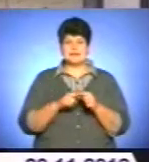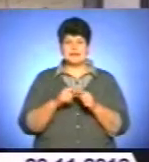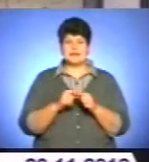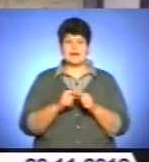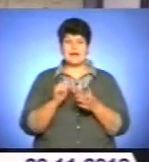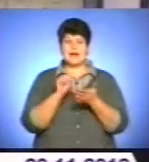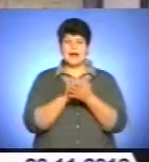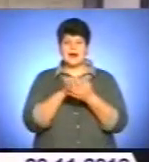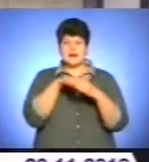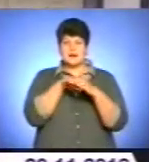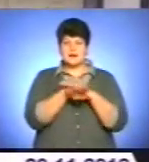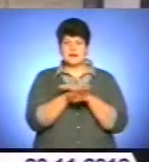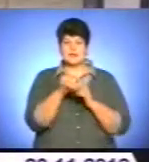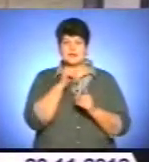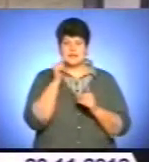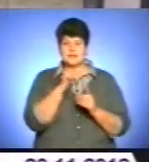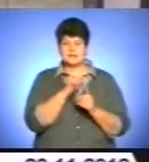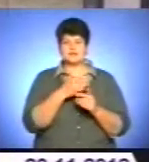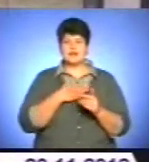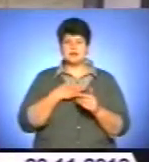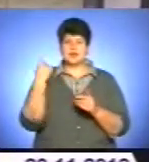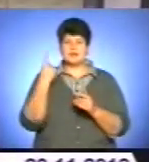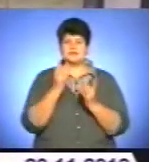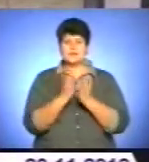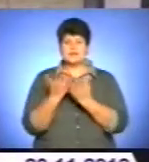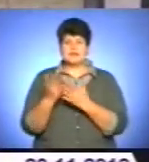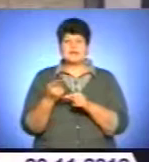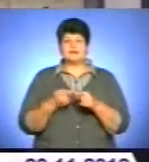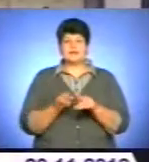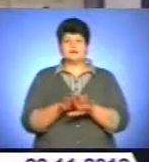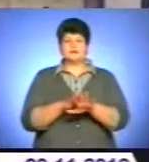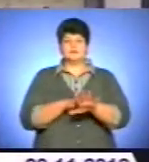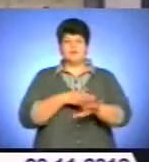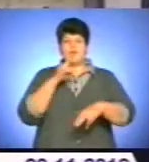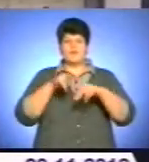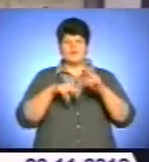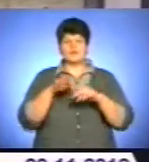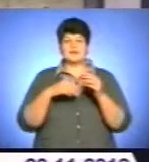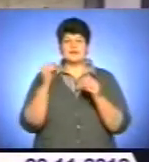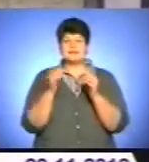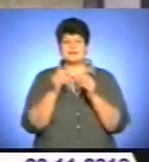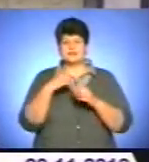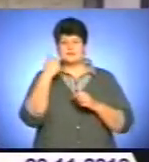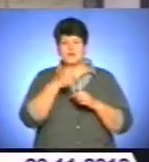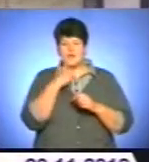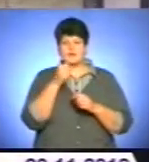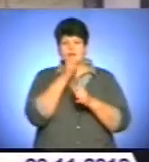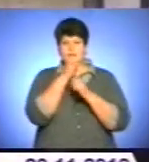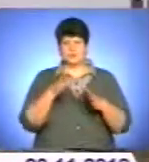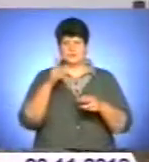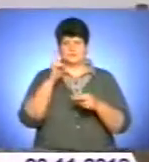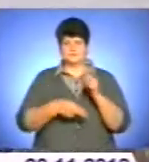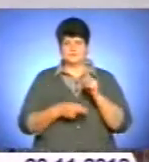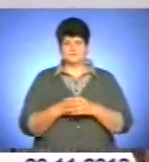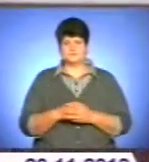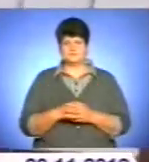обласний, і це є наша обласна бібліотека, це і ті довгобуди, які вже десятками років не можемо ніяк завершити.